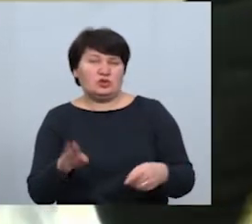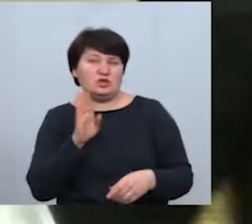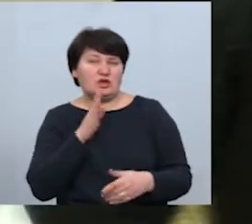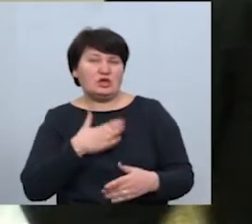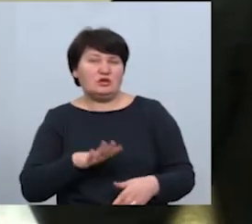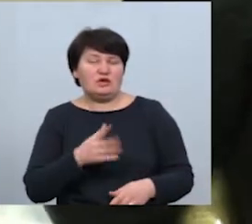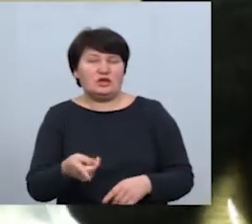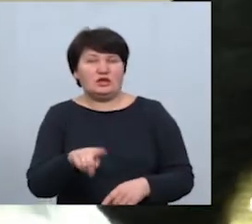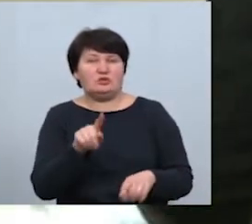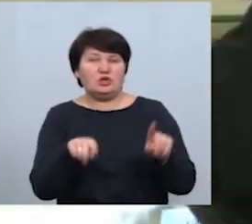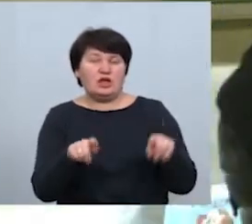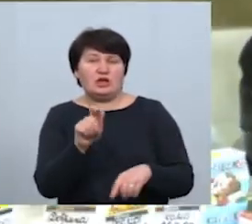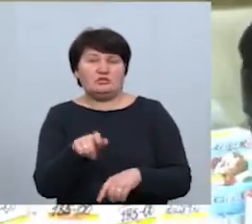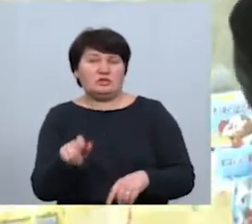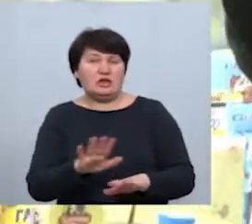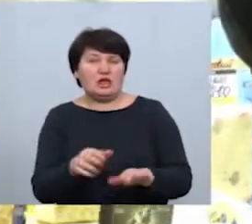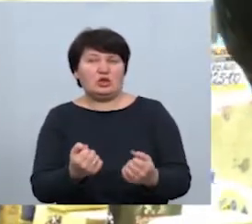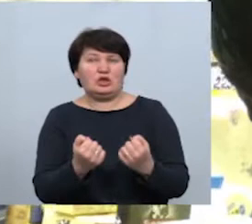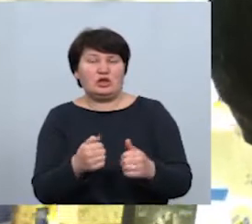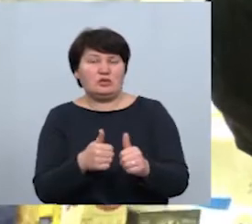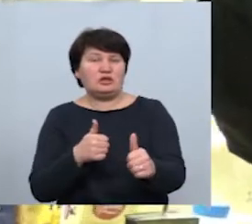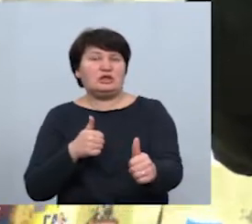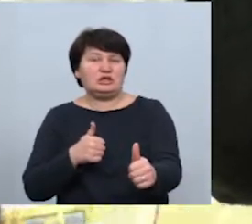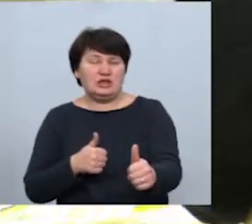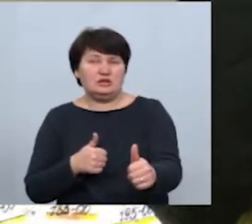тим, що деякі покупці не дотримуються дистанції.